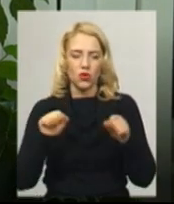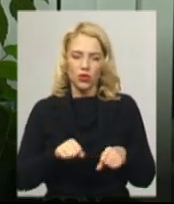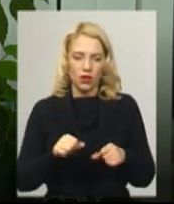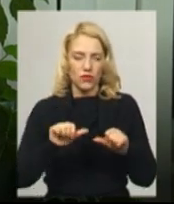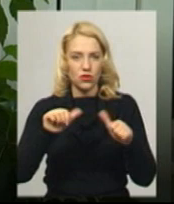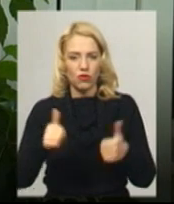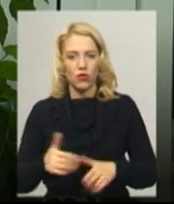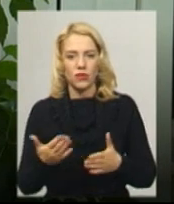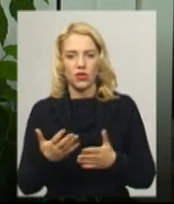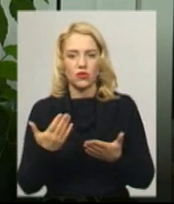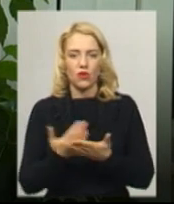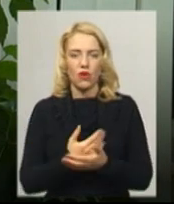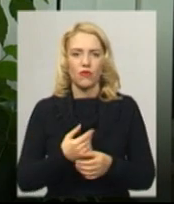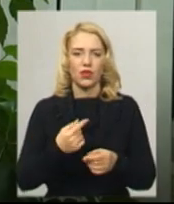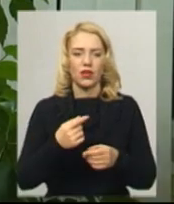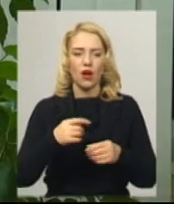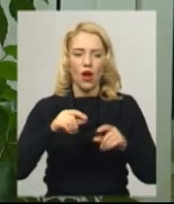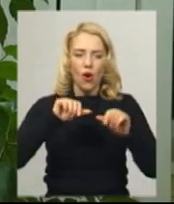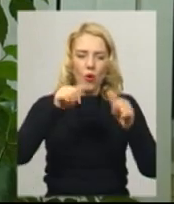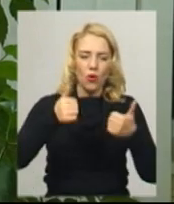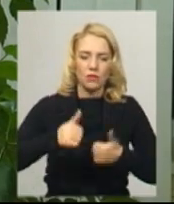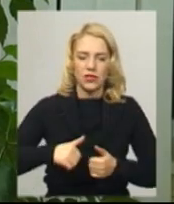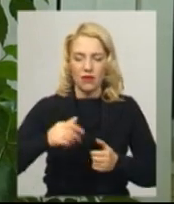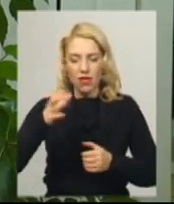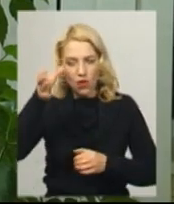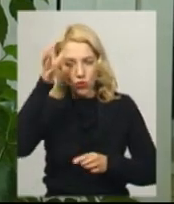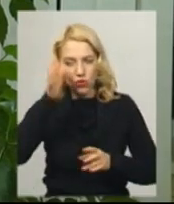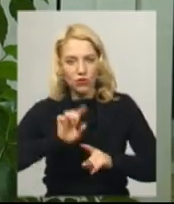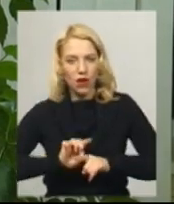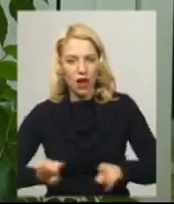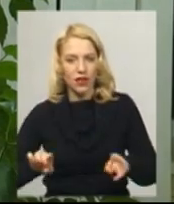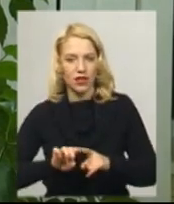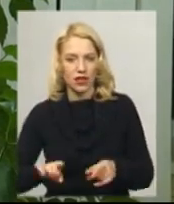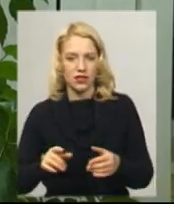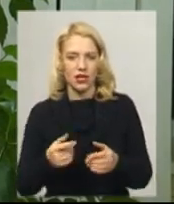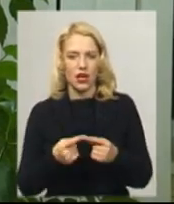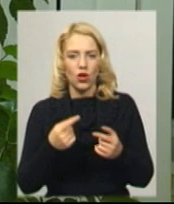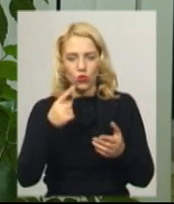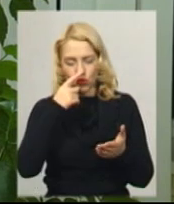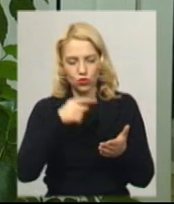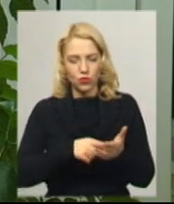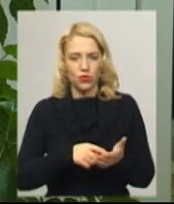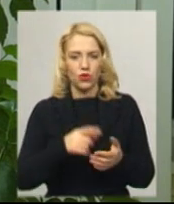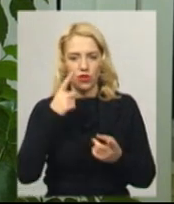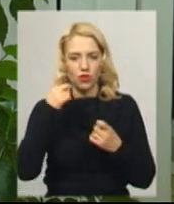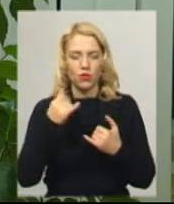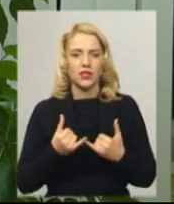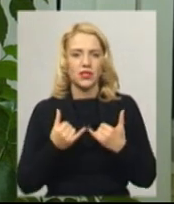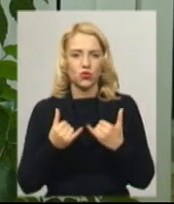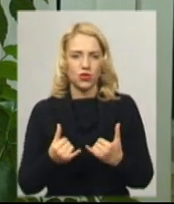нових образів наочної гітації, можливість іншої подачі більш доступної інформації для сучасної молоді,